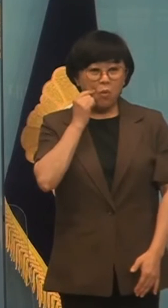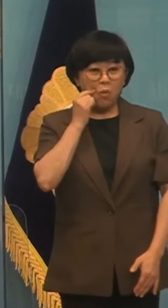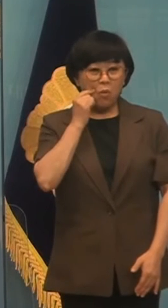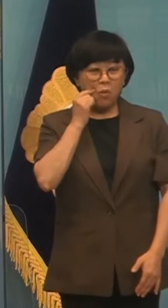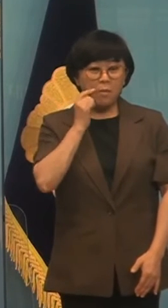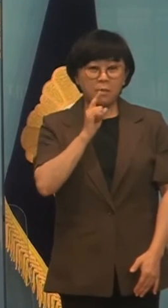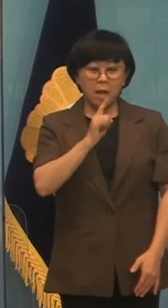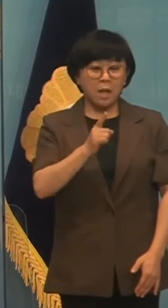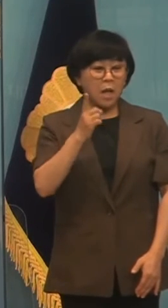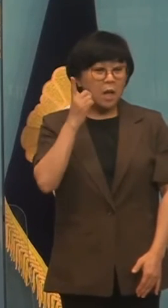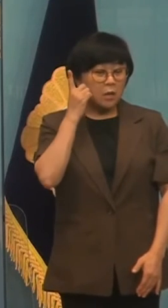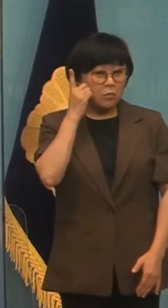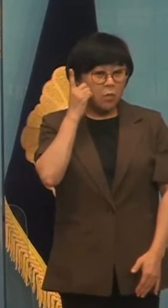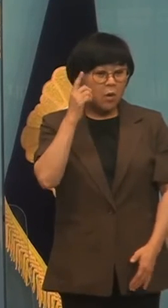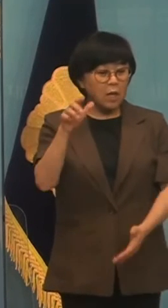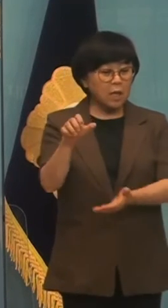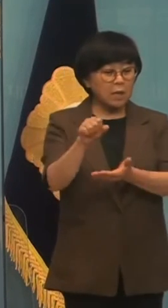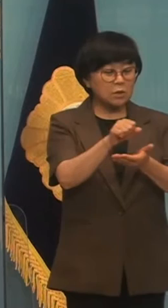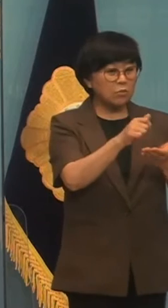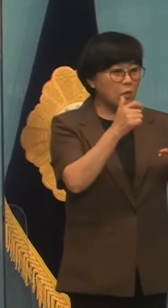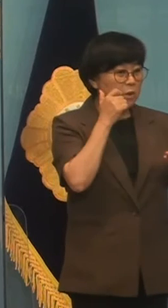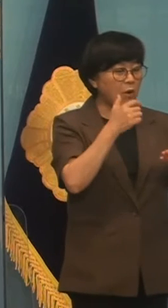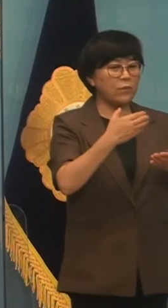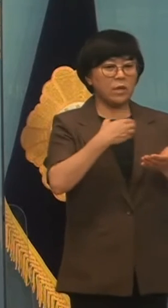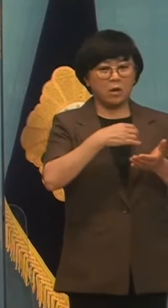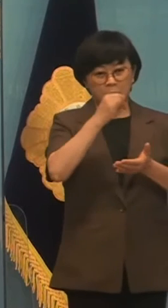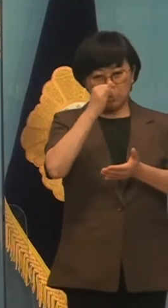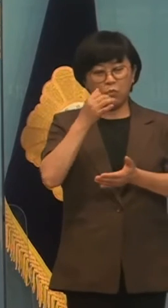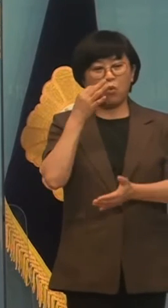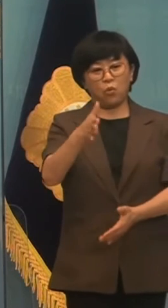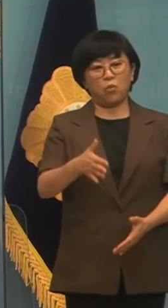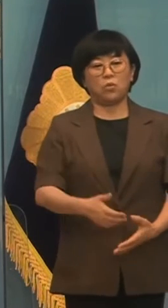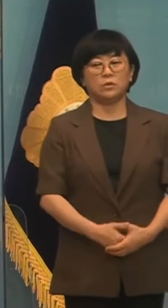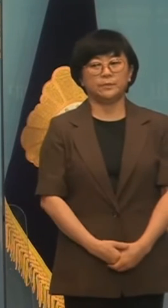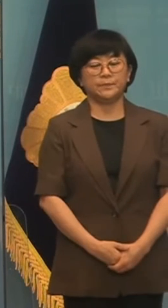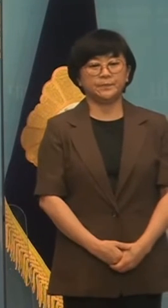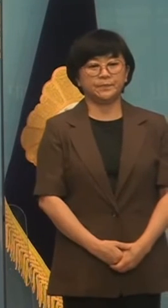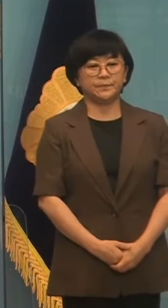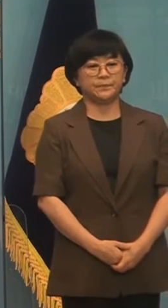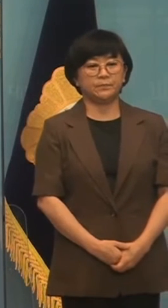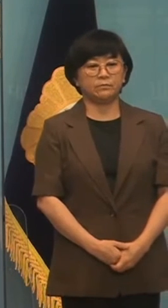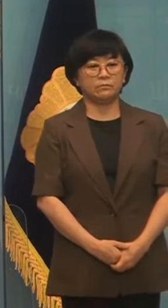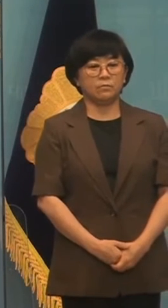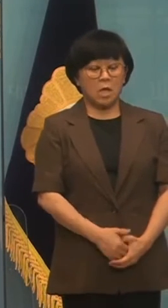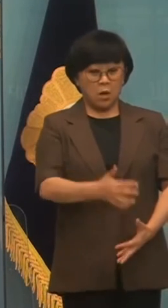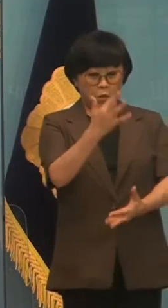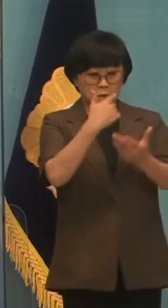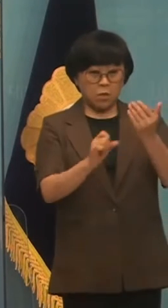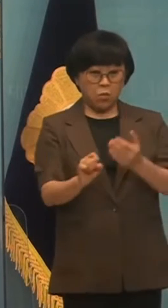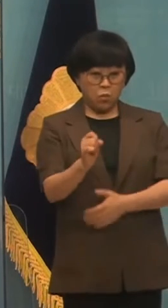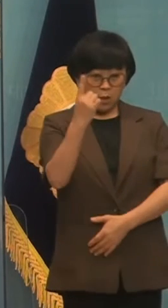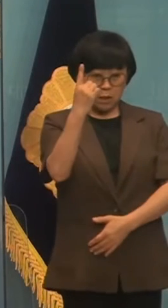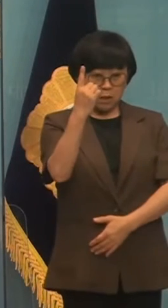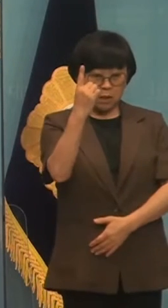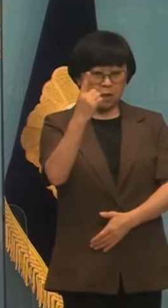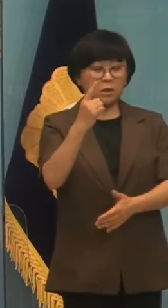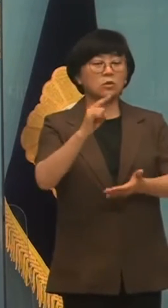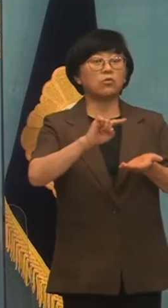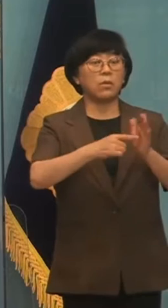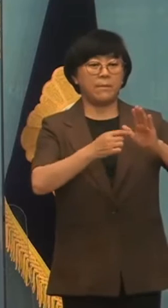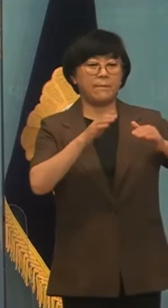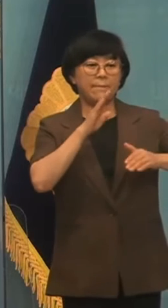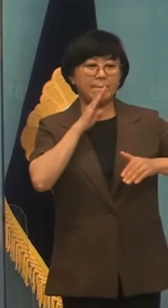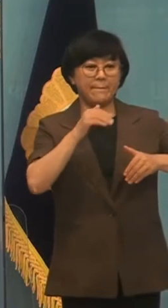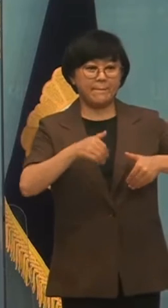휴대폰 반입 금지가 어떤 위험을 낳는지 열심히 보여줍니다. 화재 발생 원인은 그 자체로 규명되어야